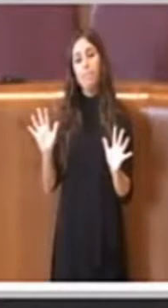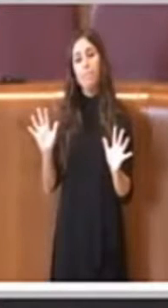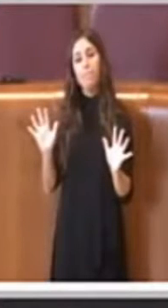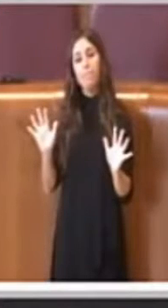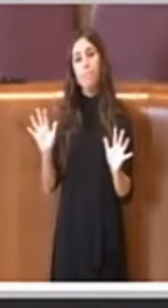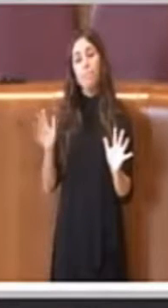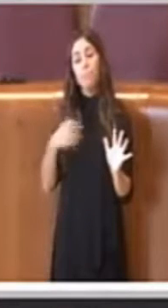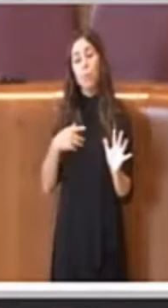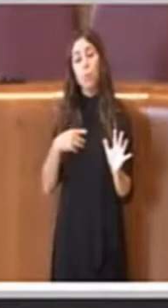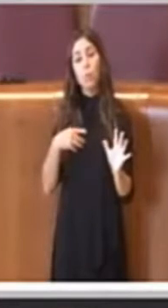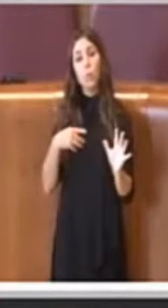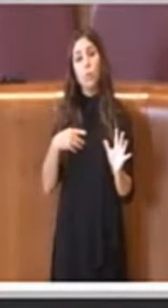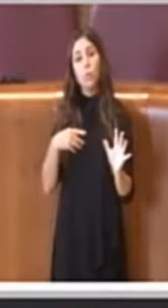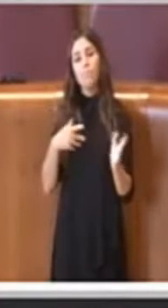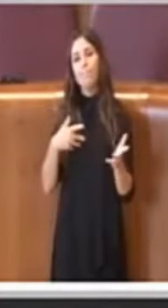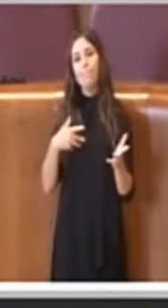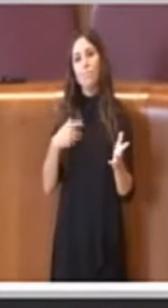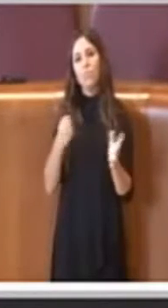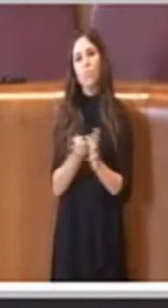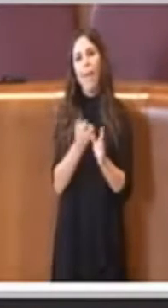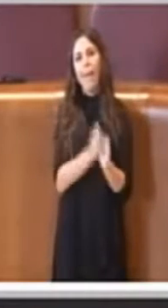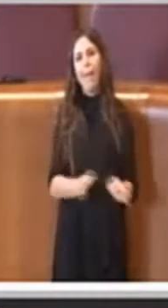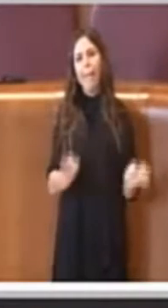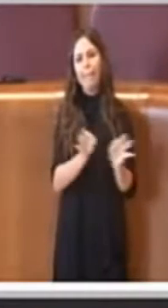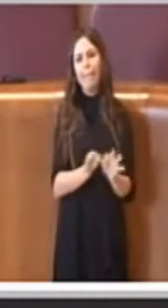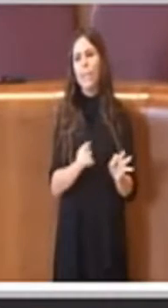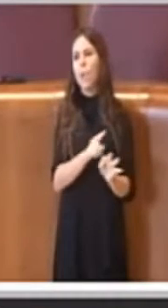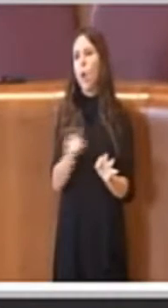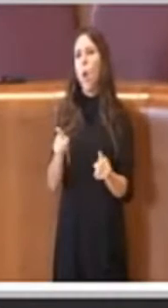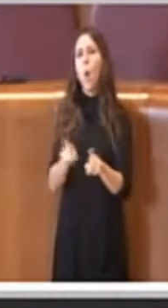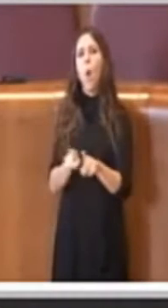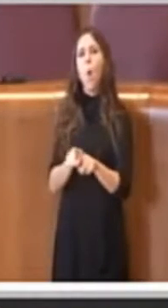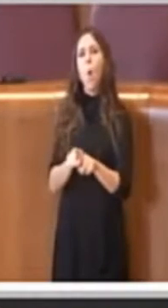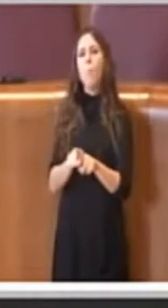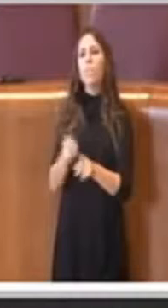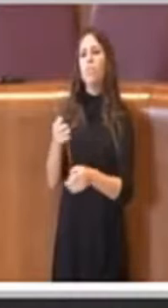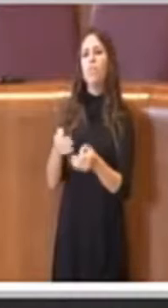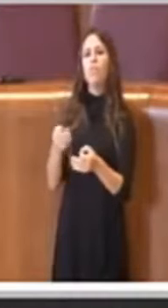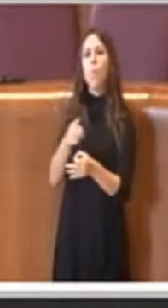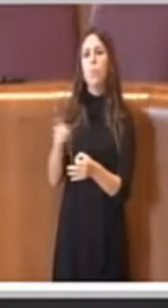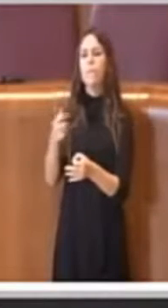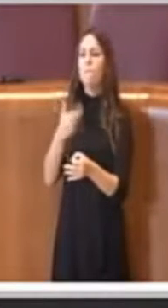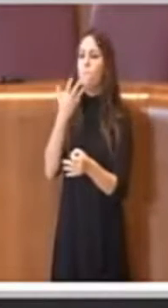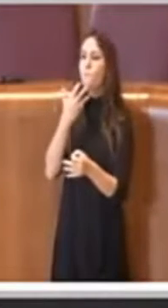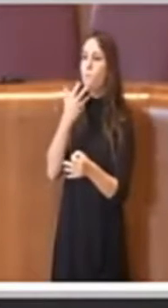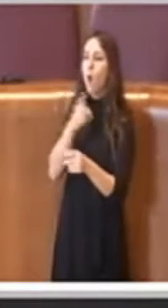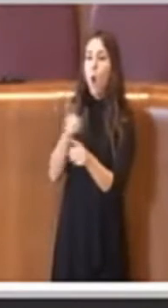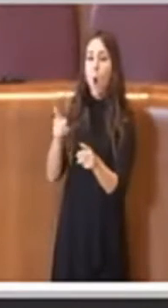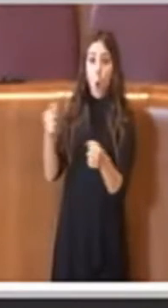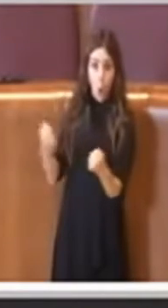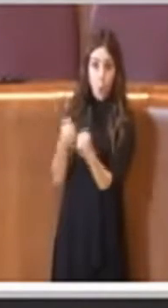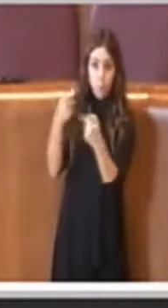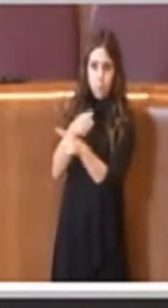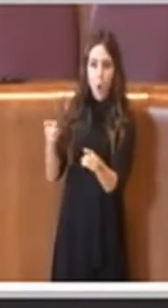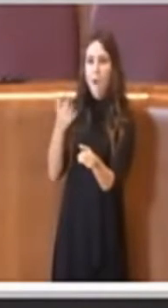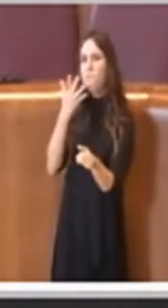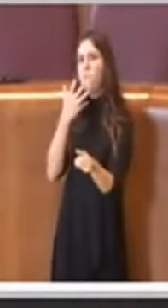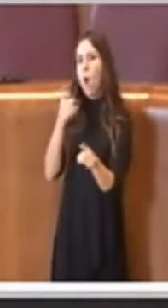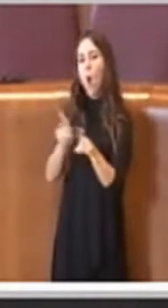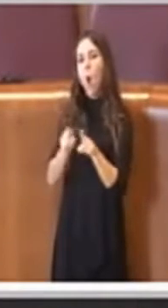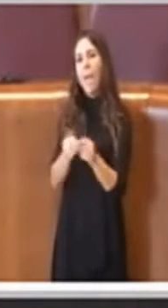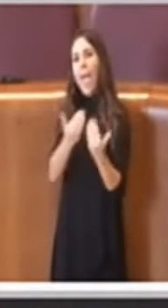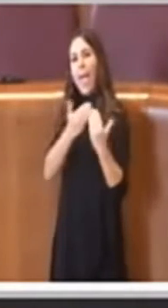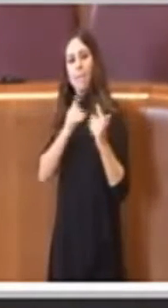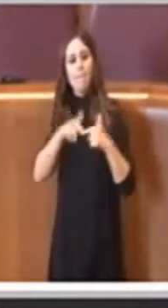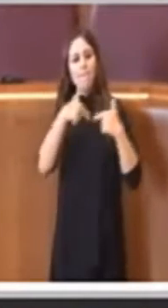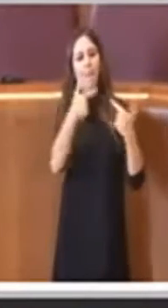scuse che hanno le opposizioni per cercare di addossare a